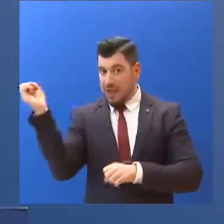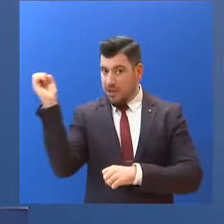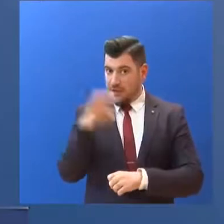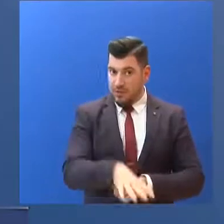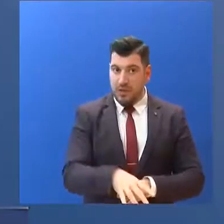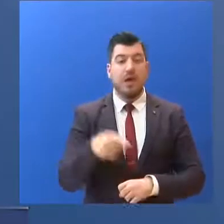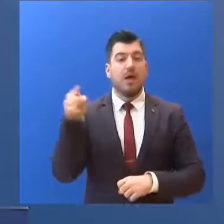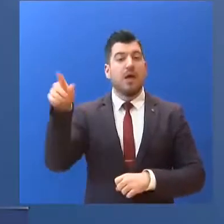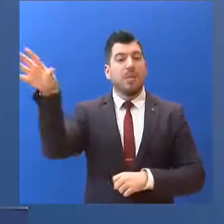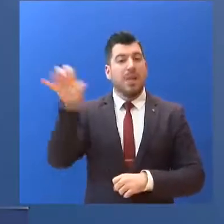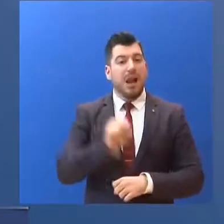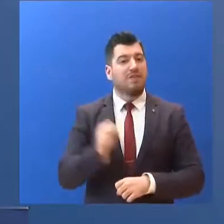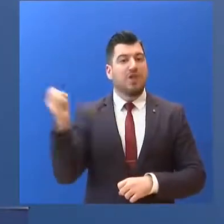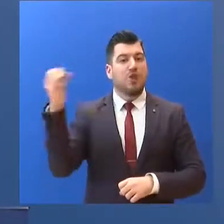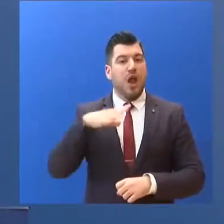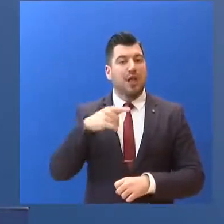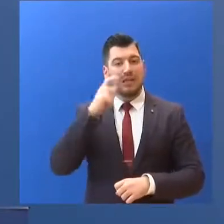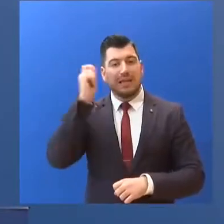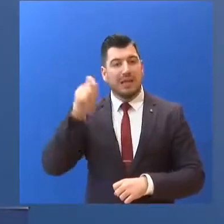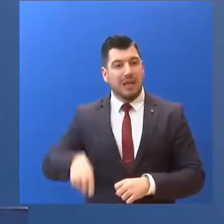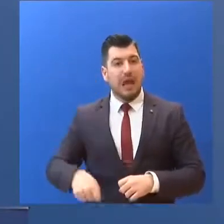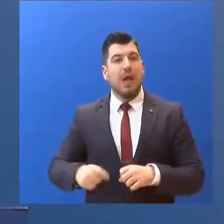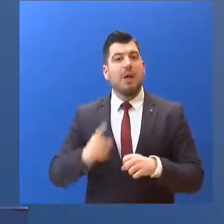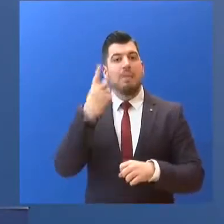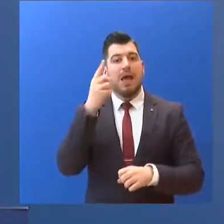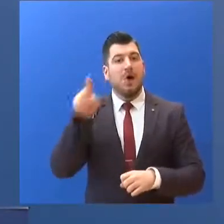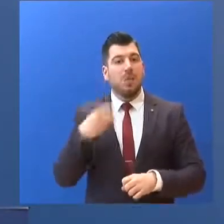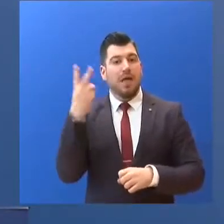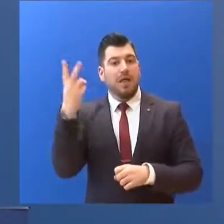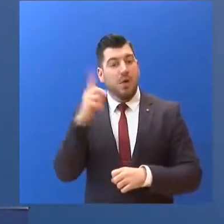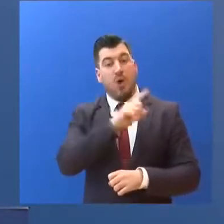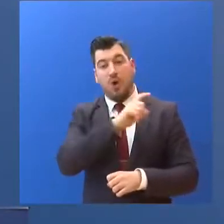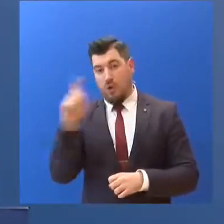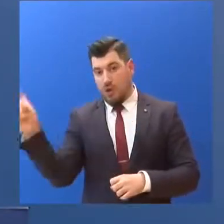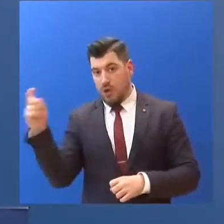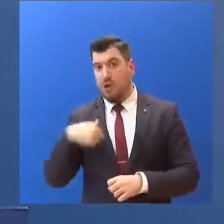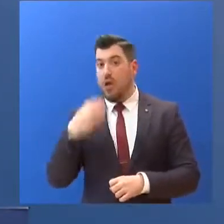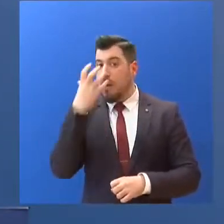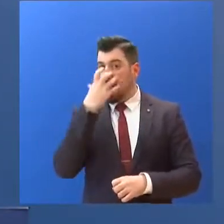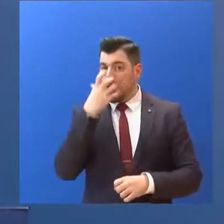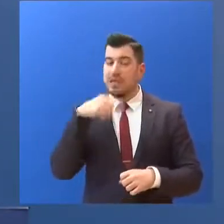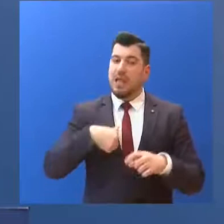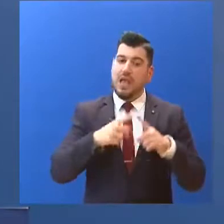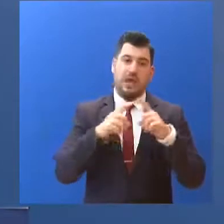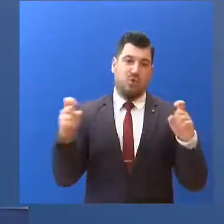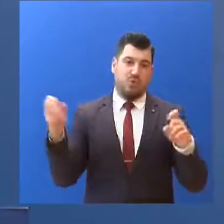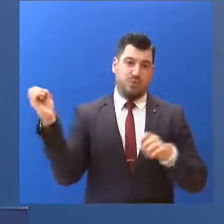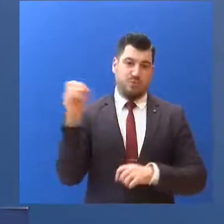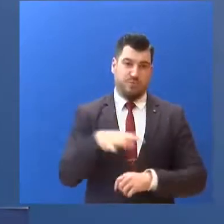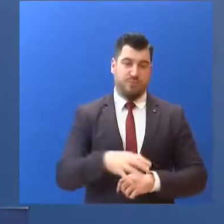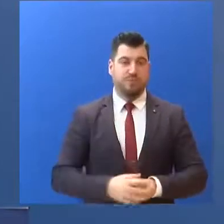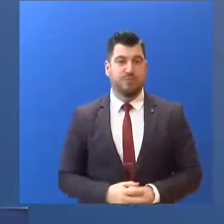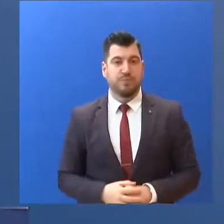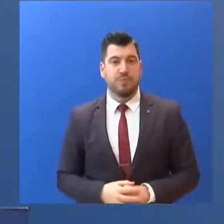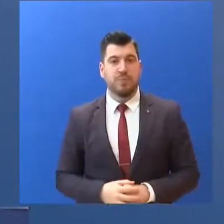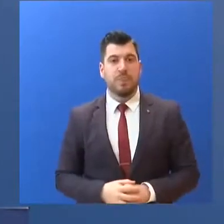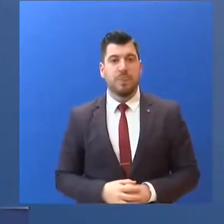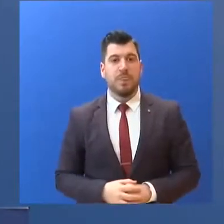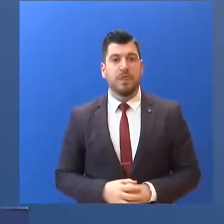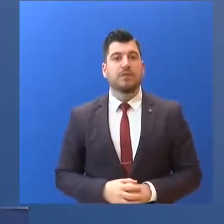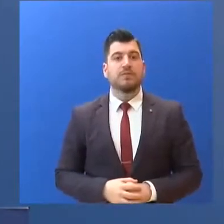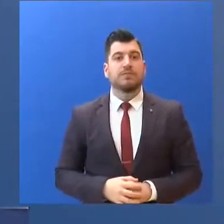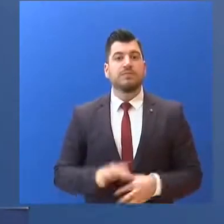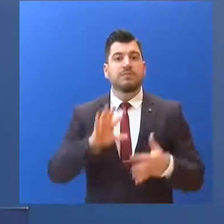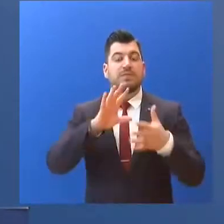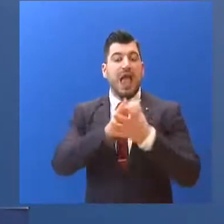δωρεάς από την Κίνα με 1,2 εκατομμύρια μάσκες και υγειονομικό υλικό. Σημαίνονται ακόμη ότι με πρωτοβουλία της Ένωσης Ελλήνων